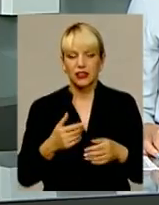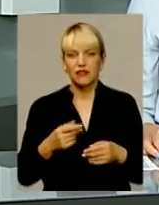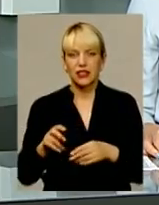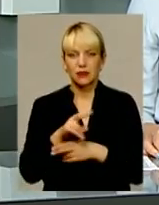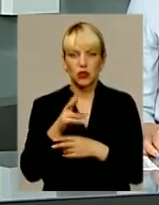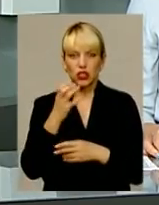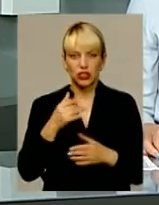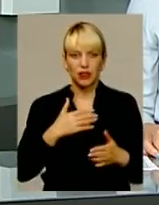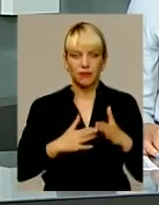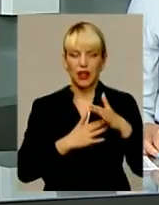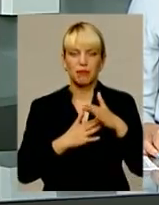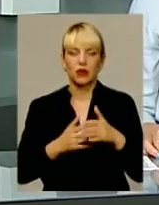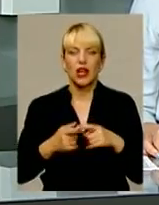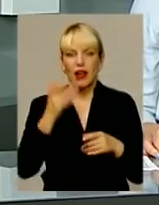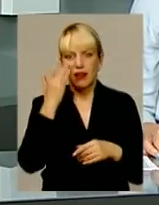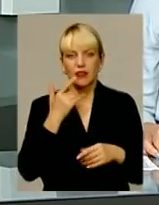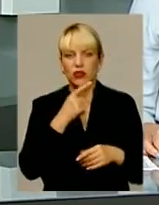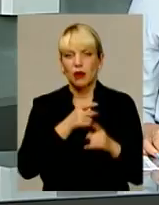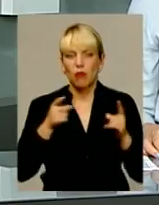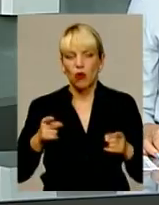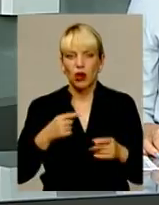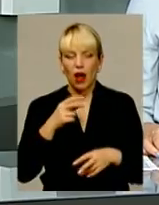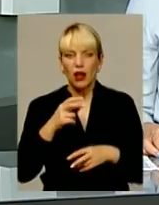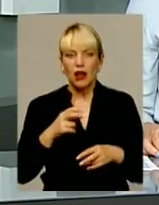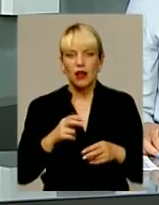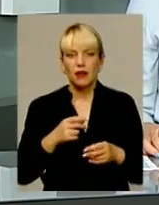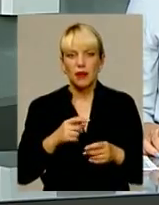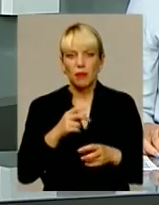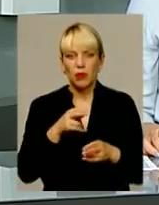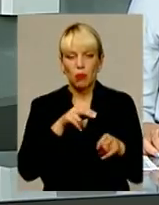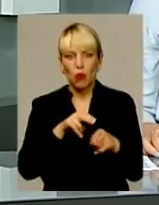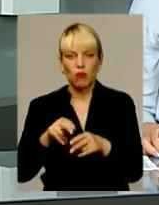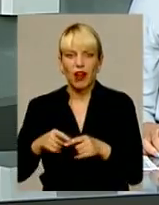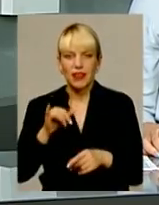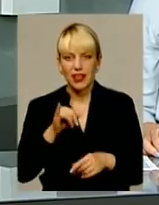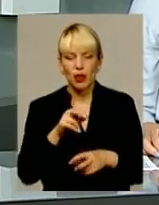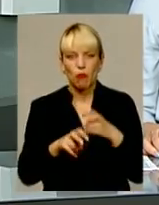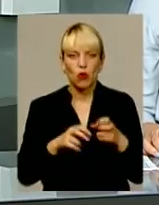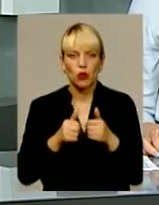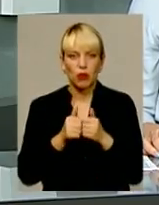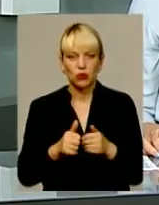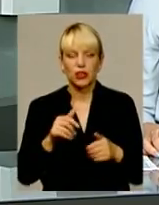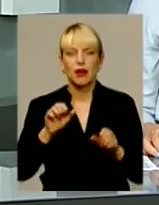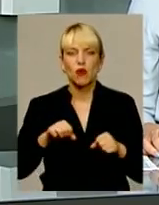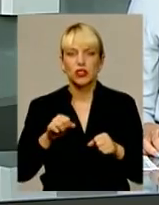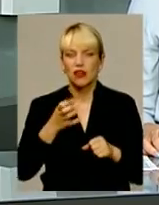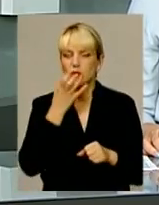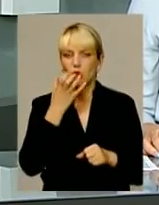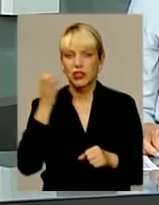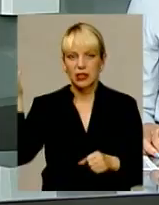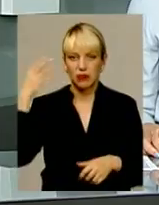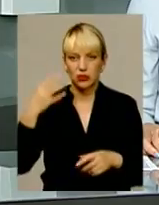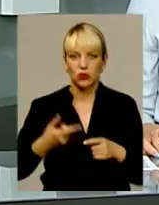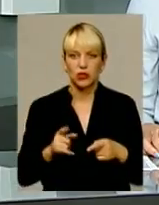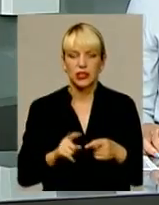піку. Для них літо – це пора полювання та пошуку партнера. А ще можливість погрітися під пекучим сонцем. На Хмельничині все